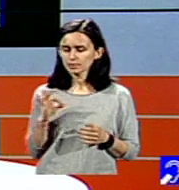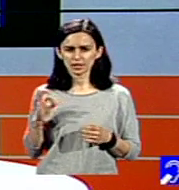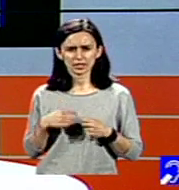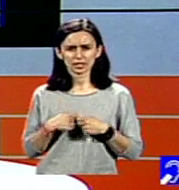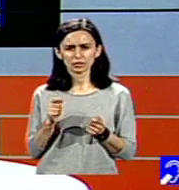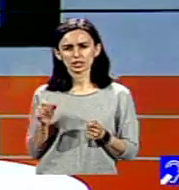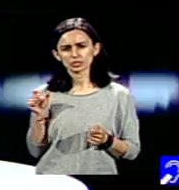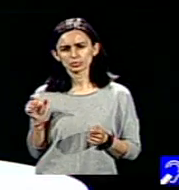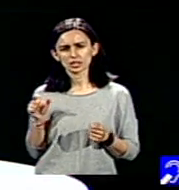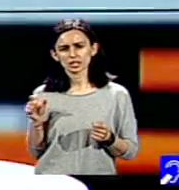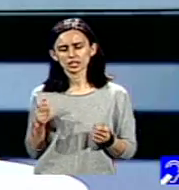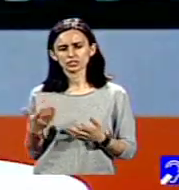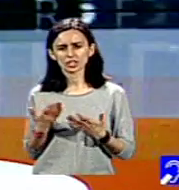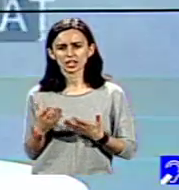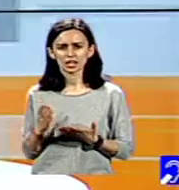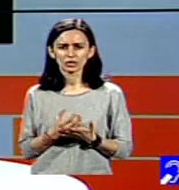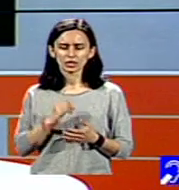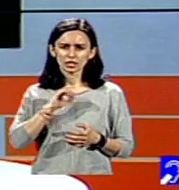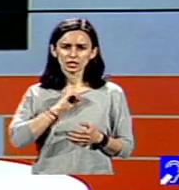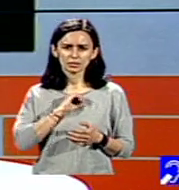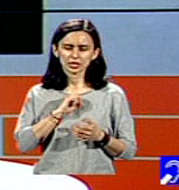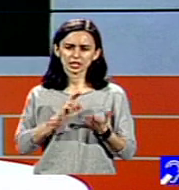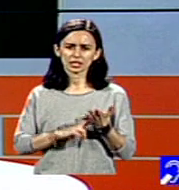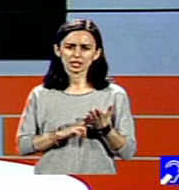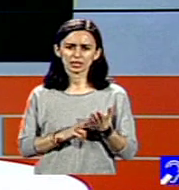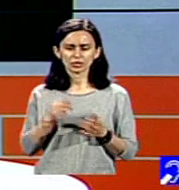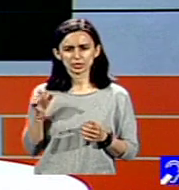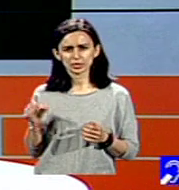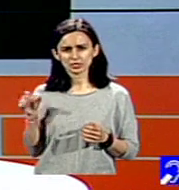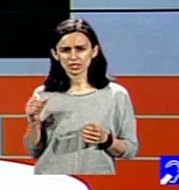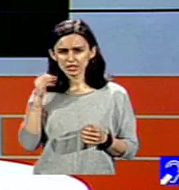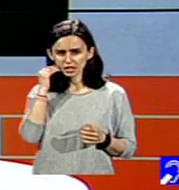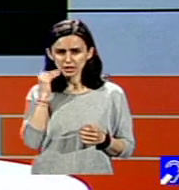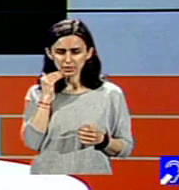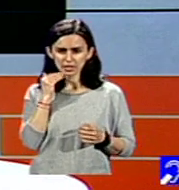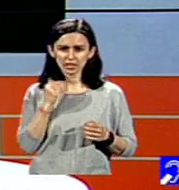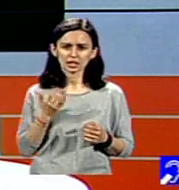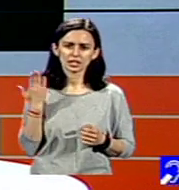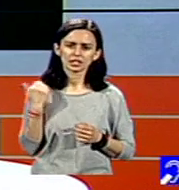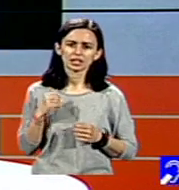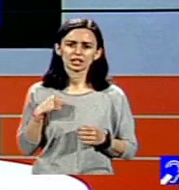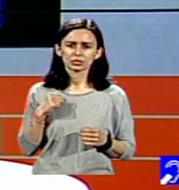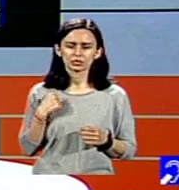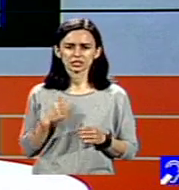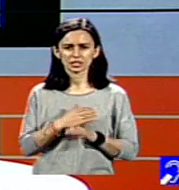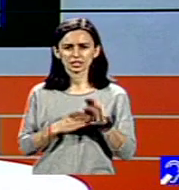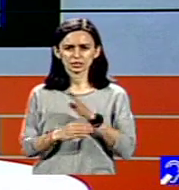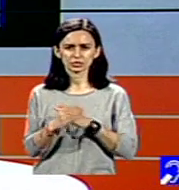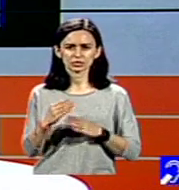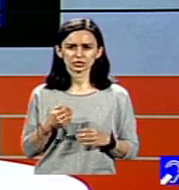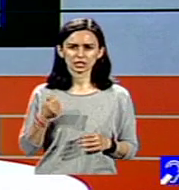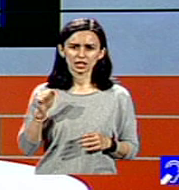subiectele și care a luat medalie de aur, o persoană din Statele Unite ale Americii, era un tânăr cu sindrom